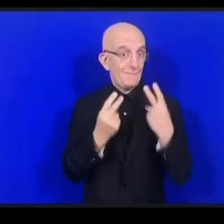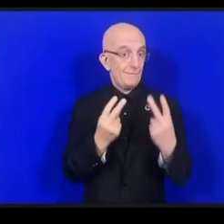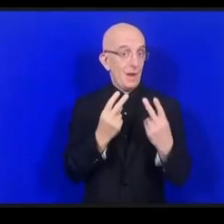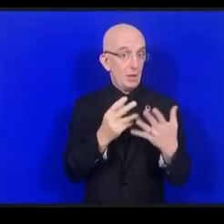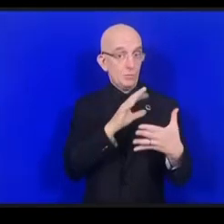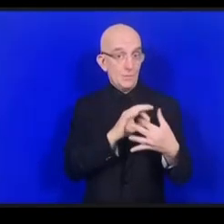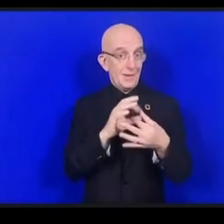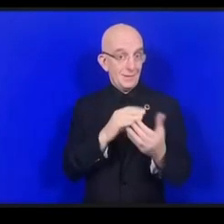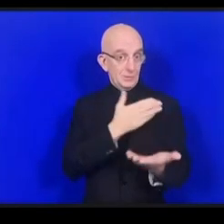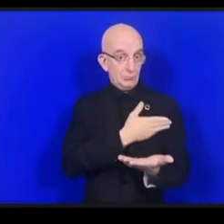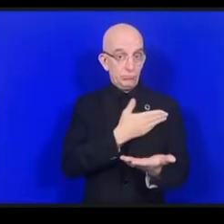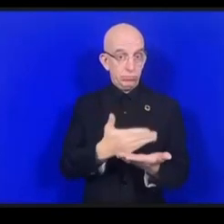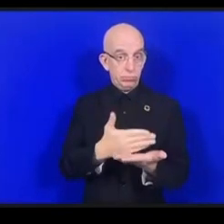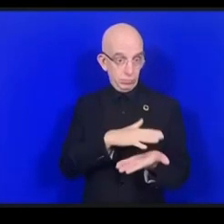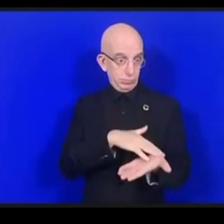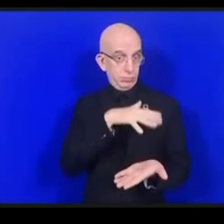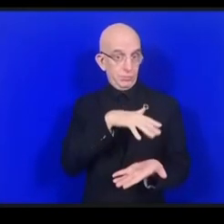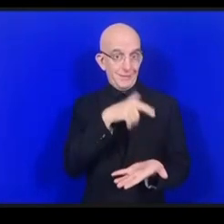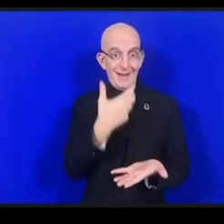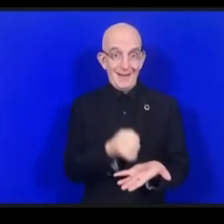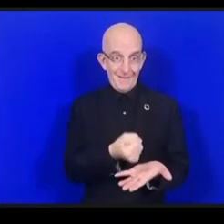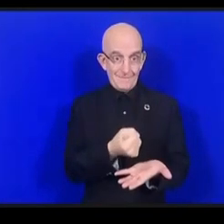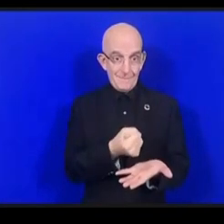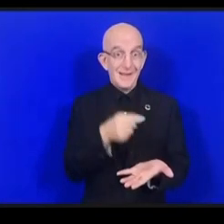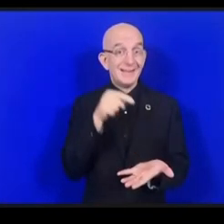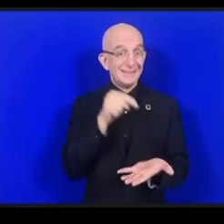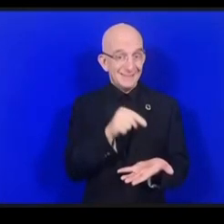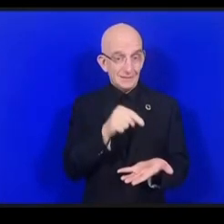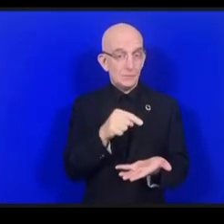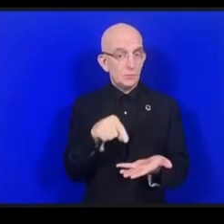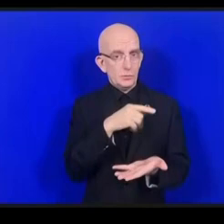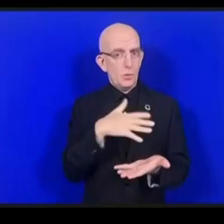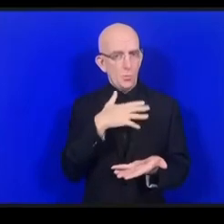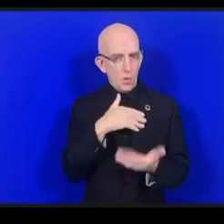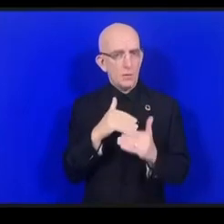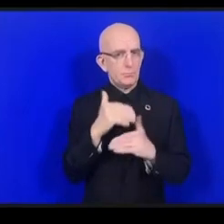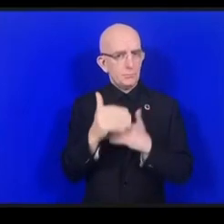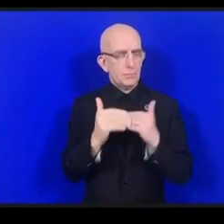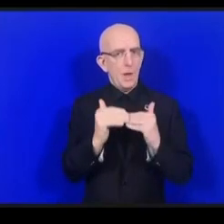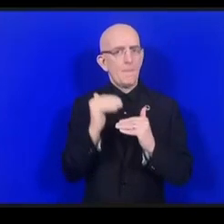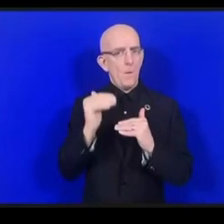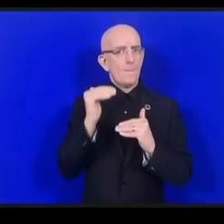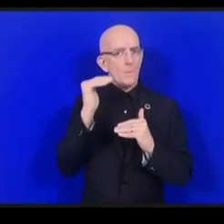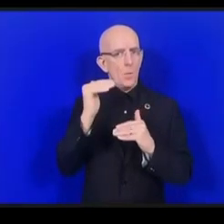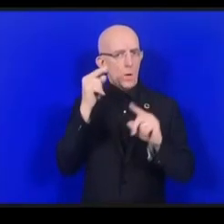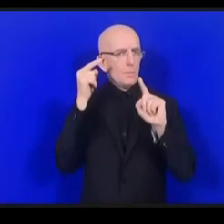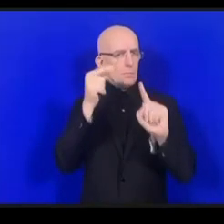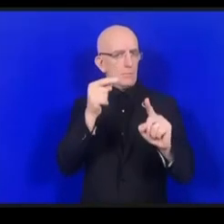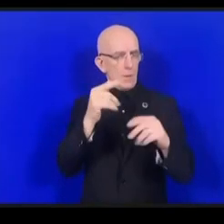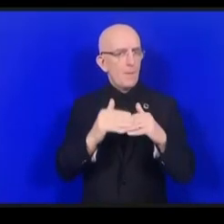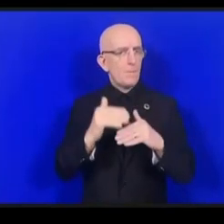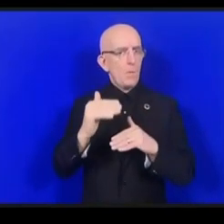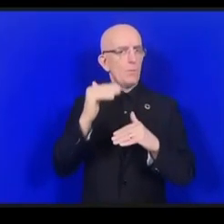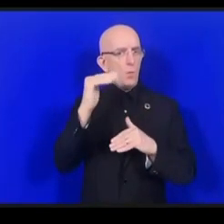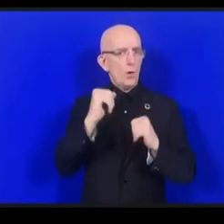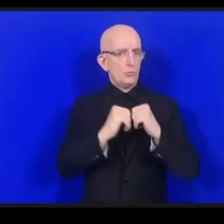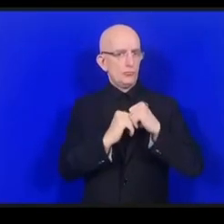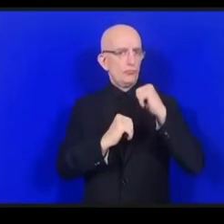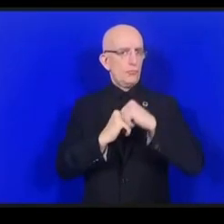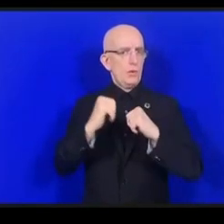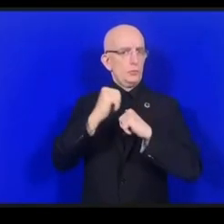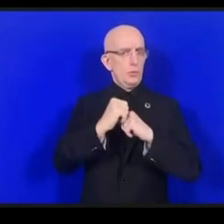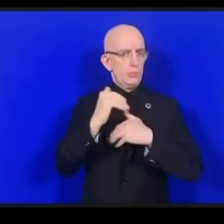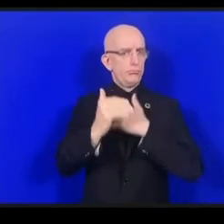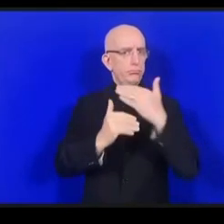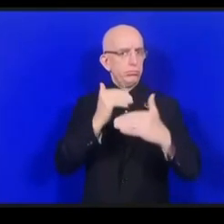المستدامة نحن نأمل بأنه سيكون لدينا تأثير إيجابي